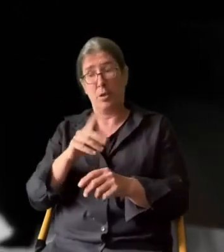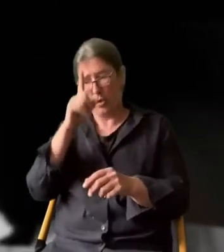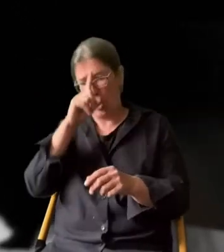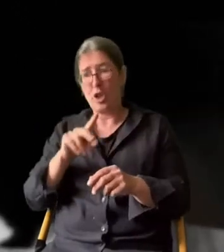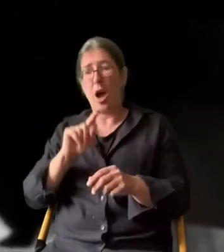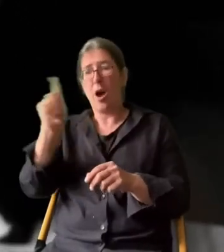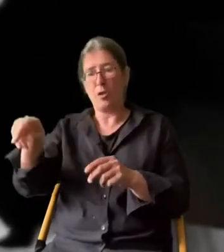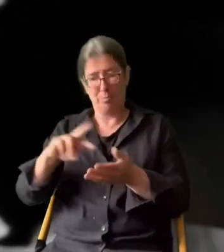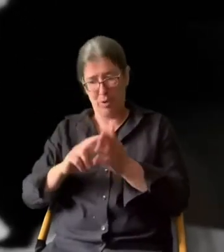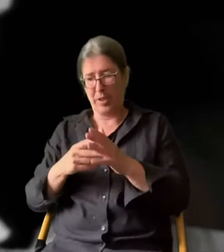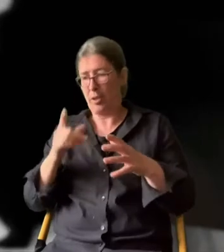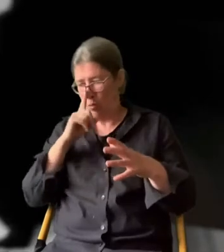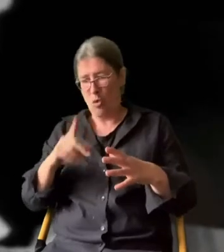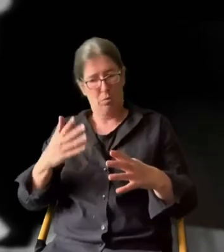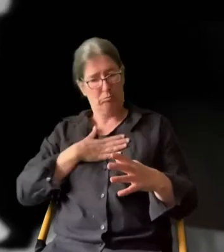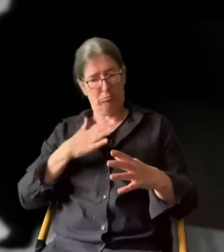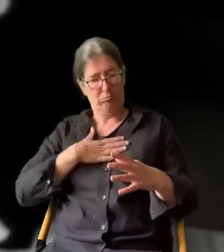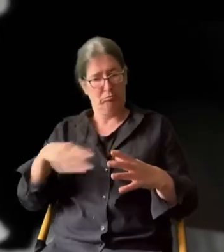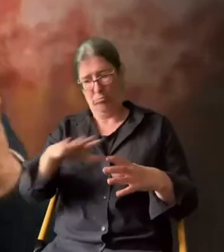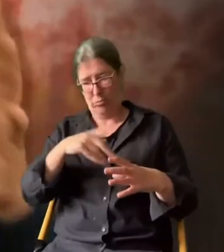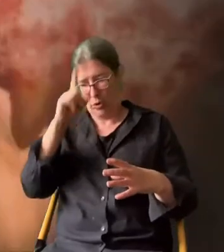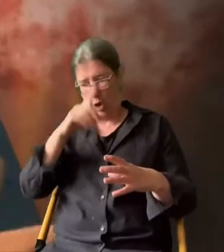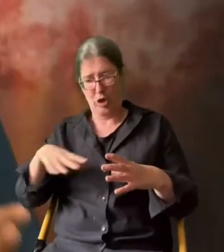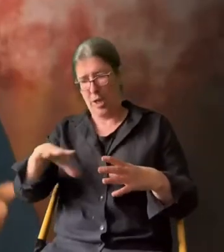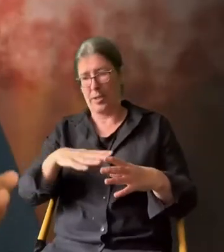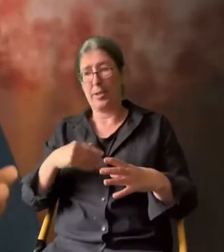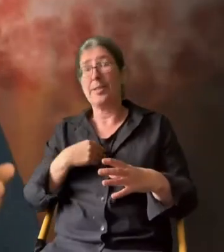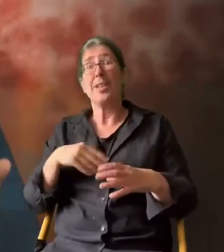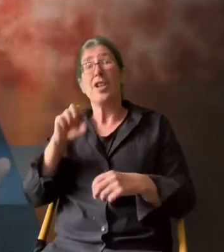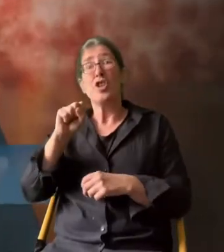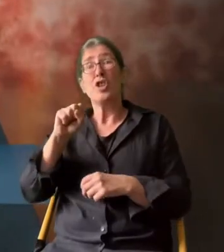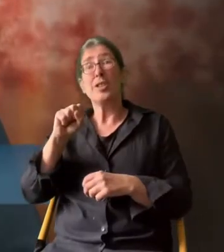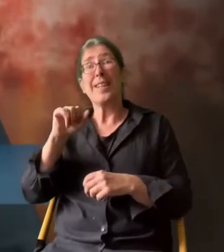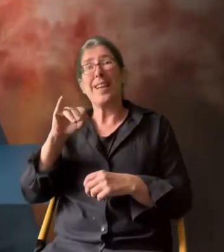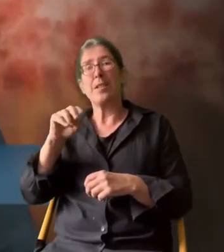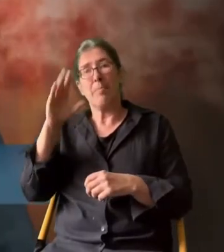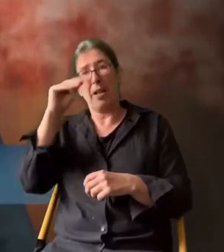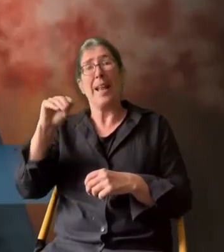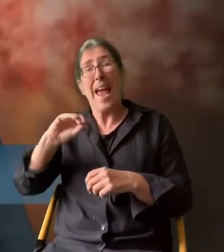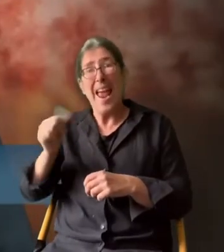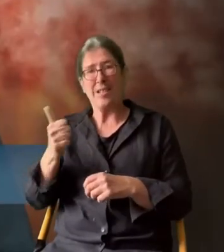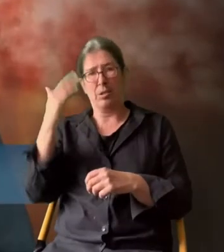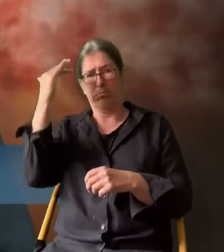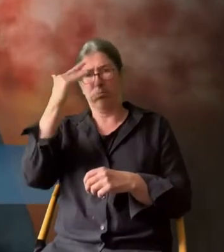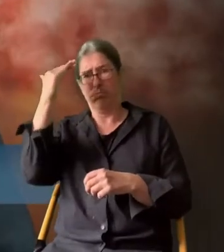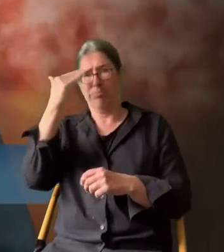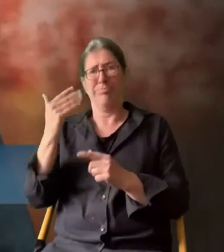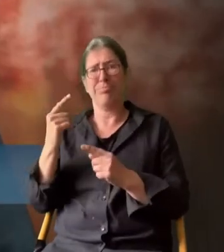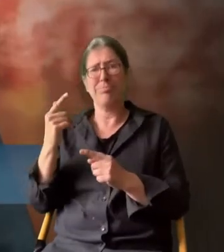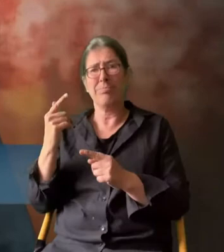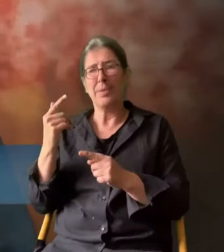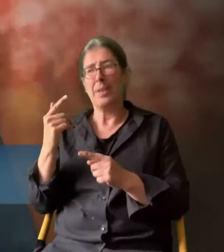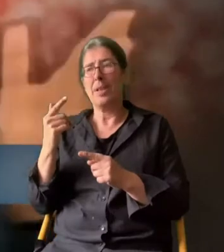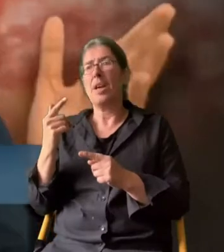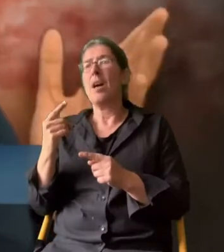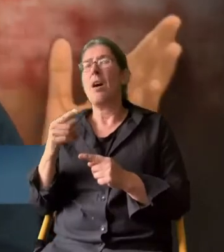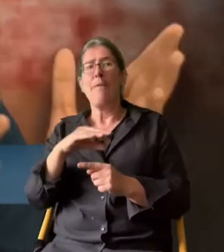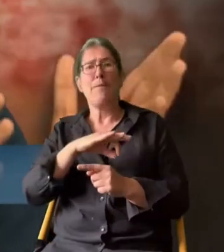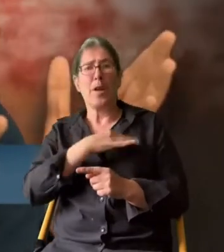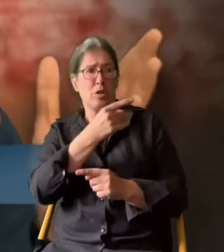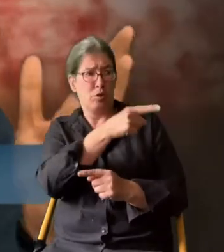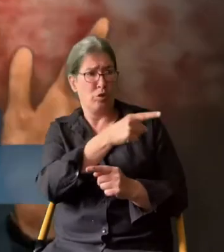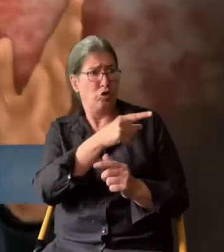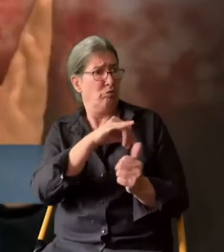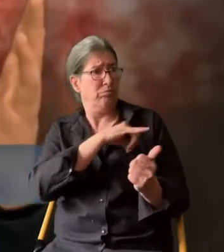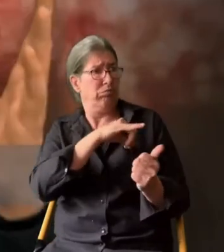1914 immer dazu, nur den eigenen Blickwinkel einzunehmen. Stresemann ist der Erste, der sich Gedanken darüber macht, was sind